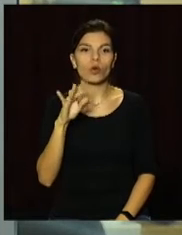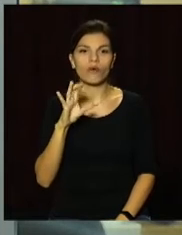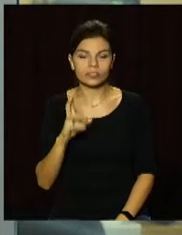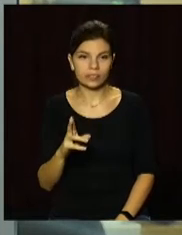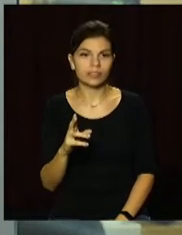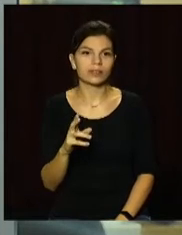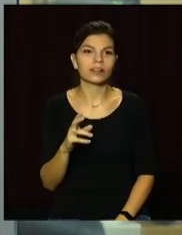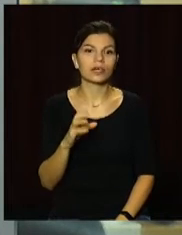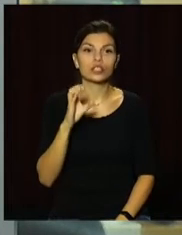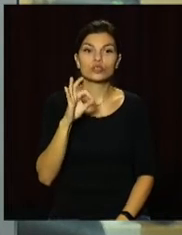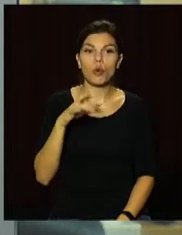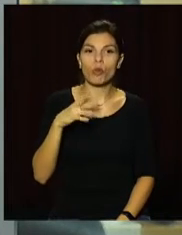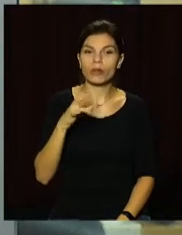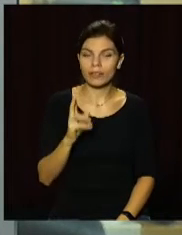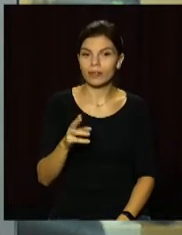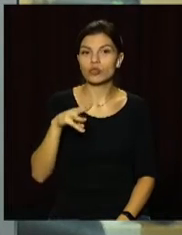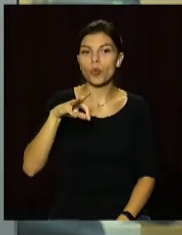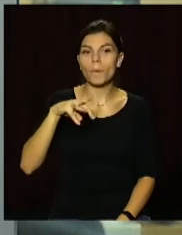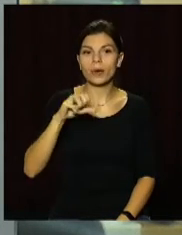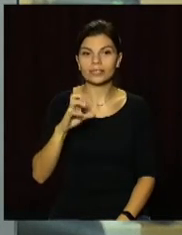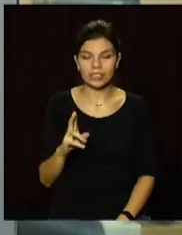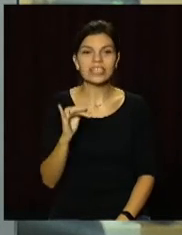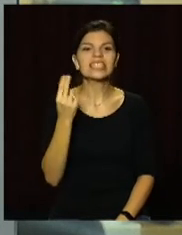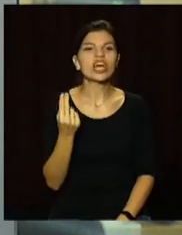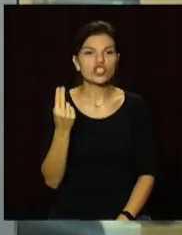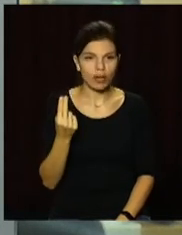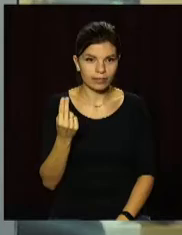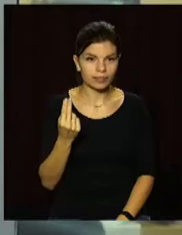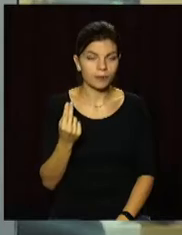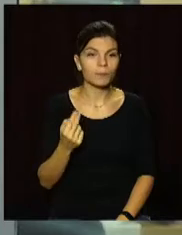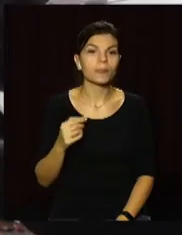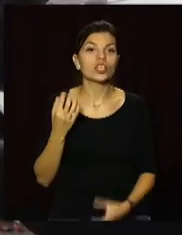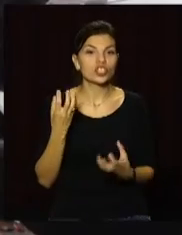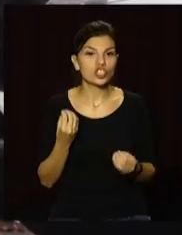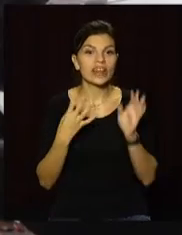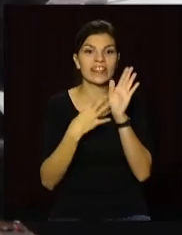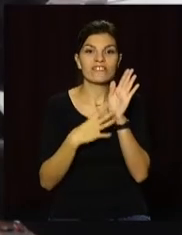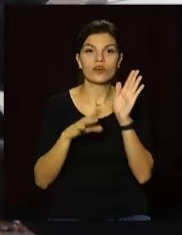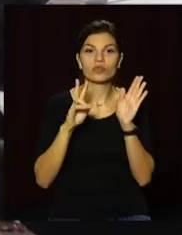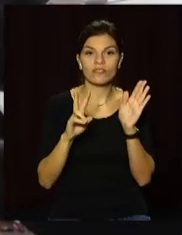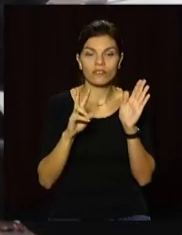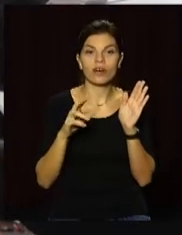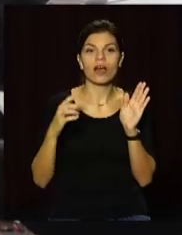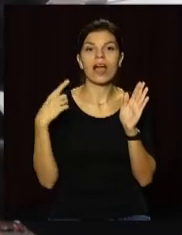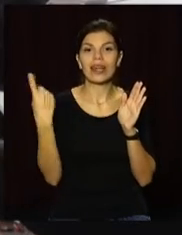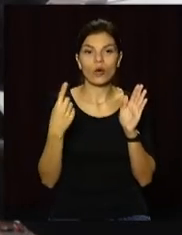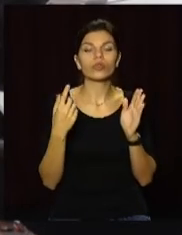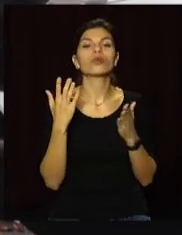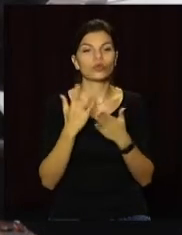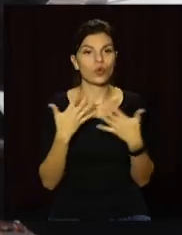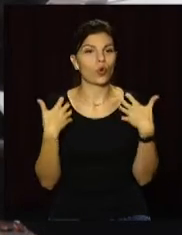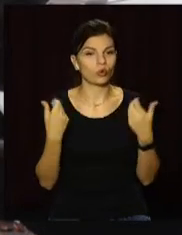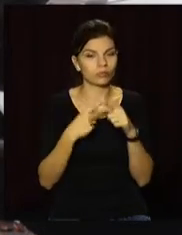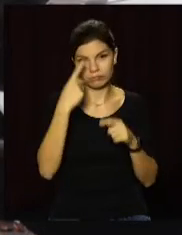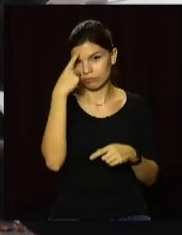Синельниківському, Солонянському, Томаківському та Церичанському районах. Ще 92 жителі регіону одужали. Про це